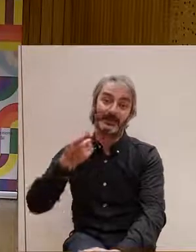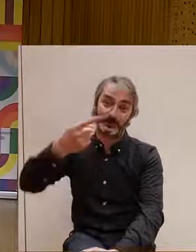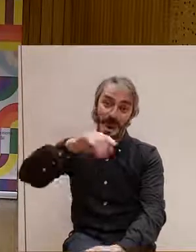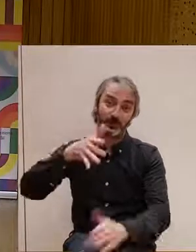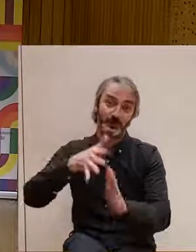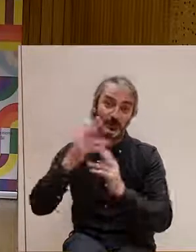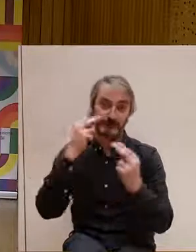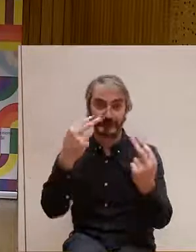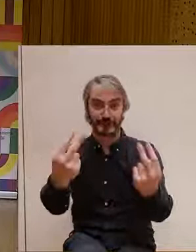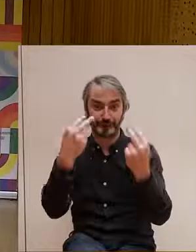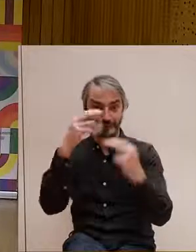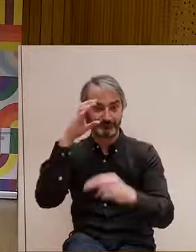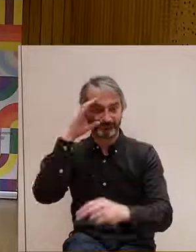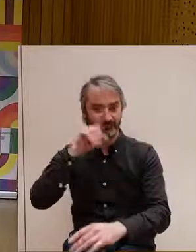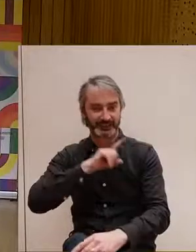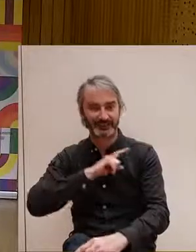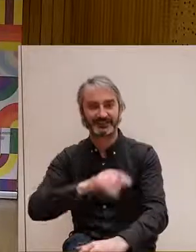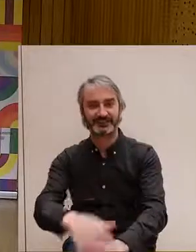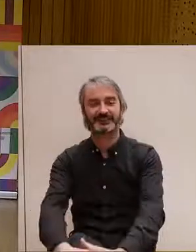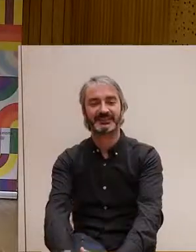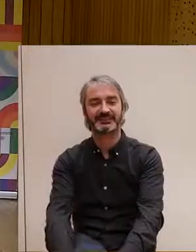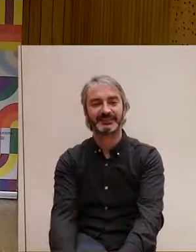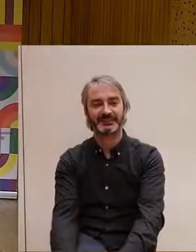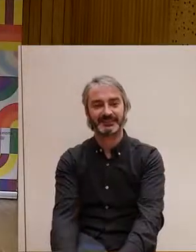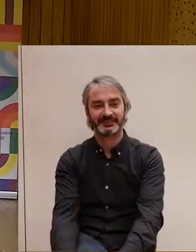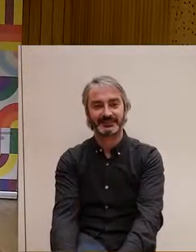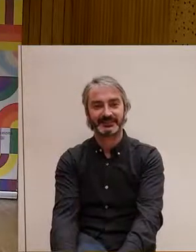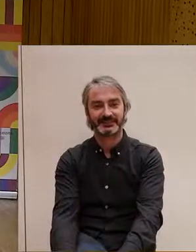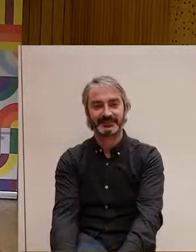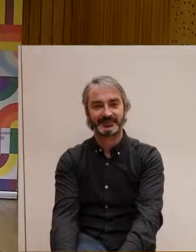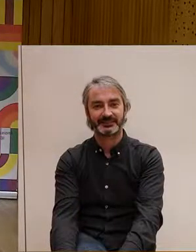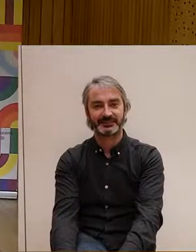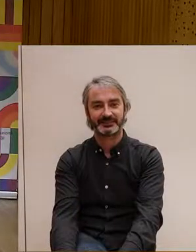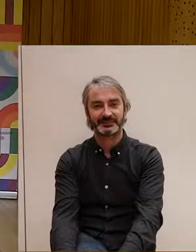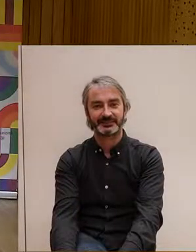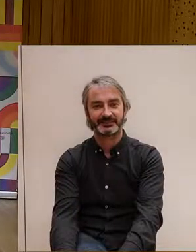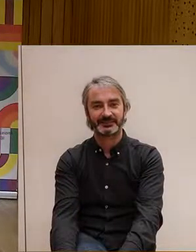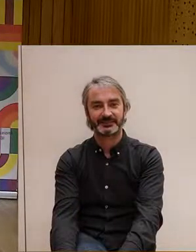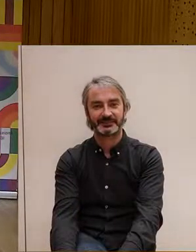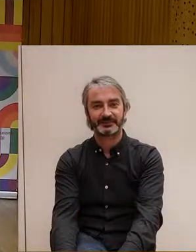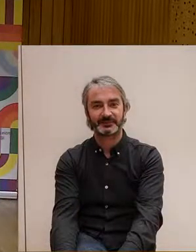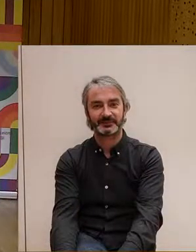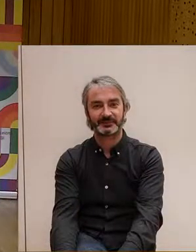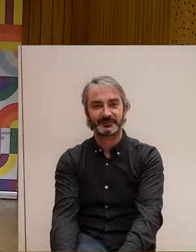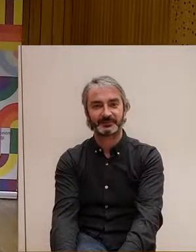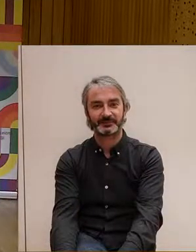Gràcies. Gràcies. Gràcies. Gràcies. Gràcies. Gràcies.